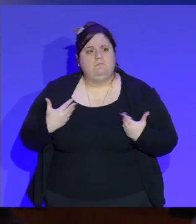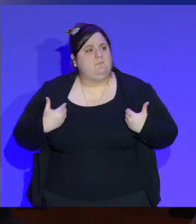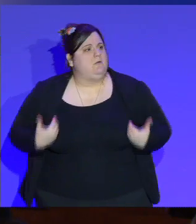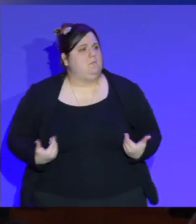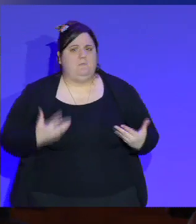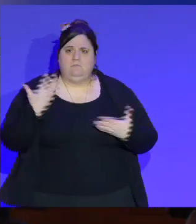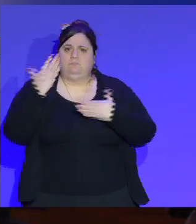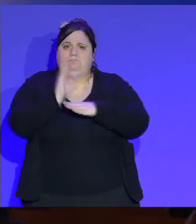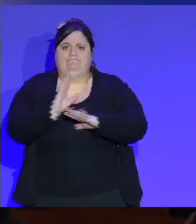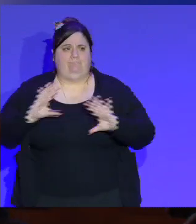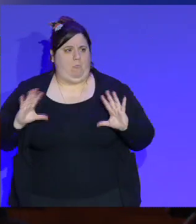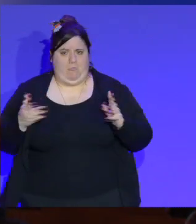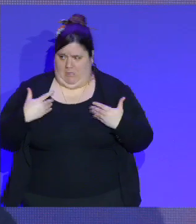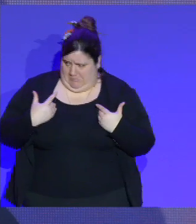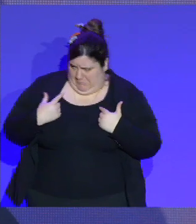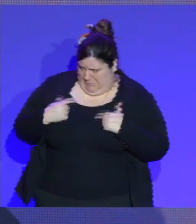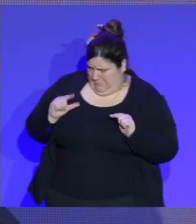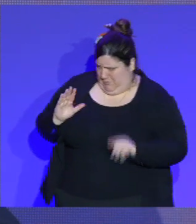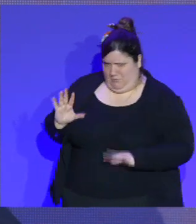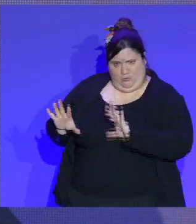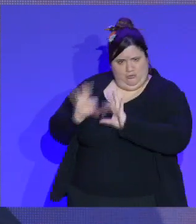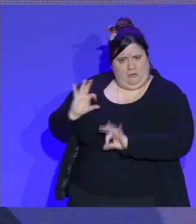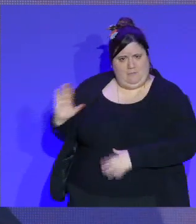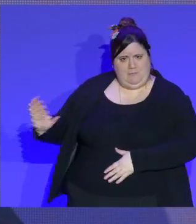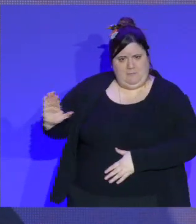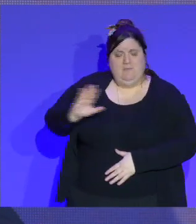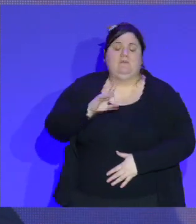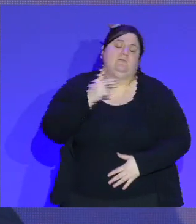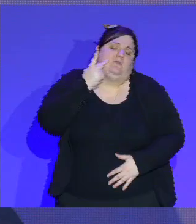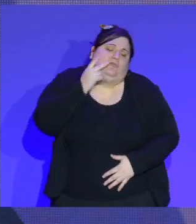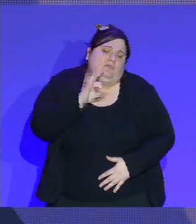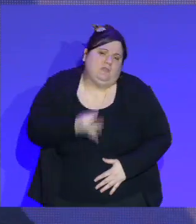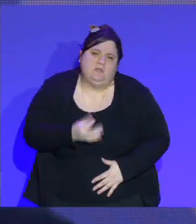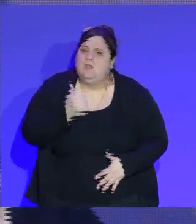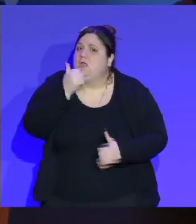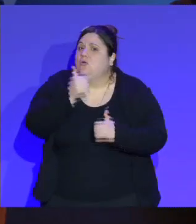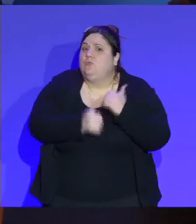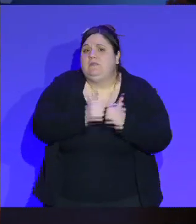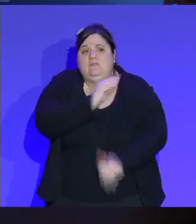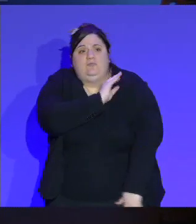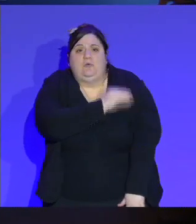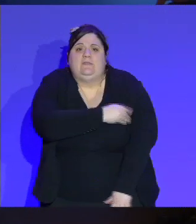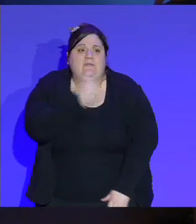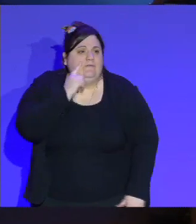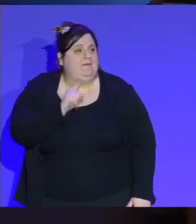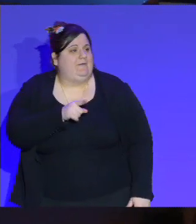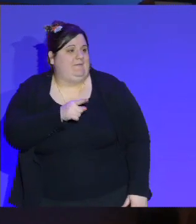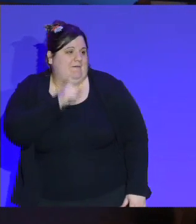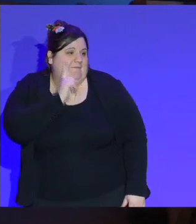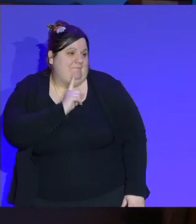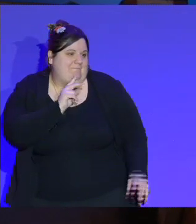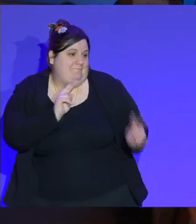faire que des compétitions sportives, on a pu en parler pour un certain nombre de sports, au fond, soit une sorte de spectacle